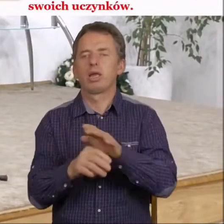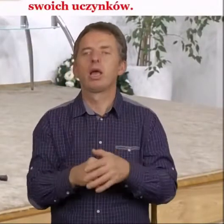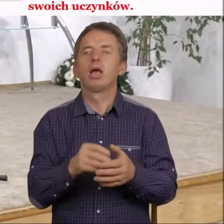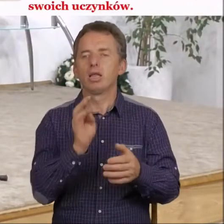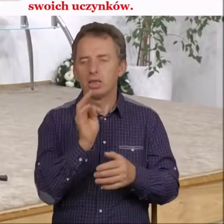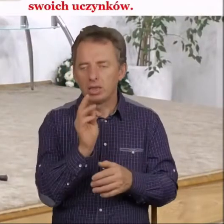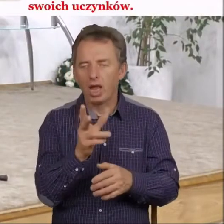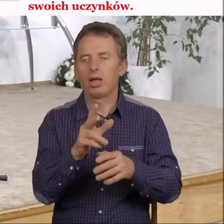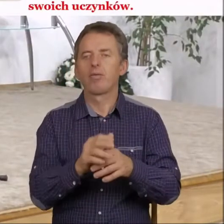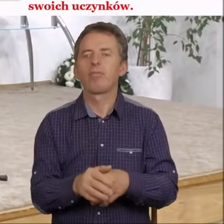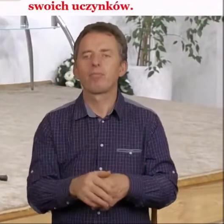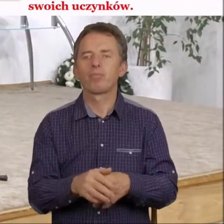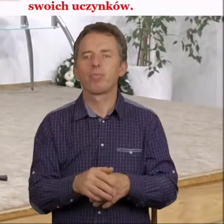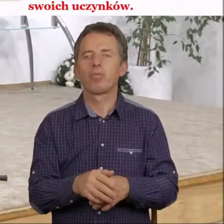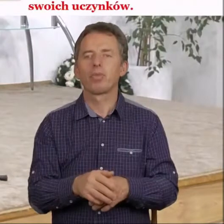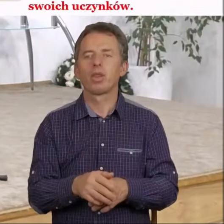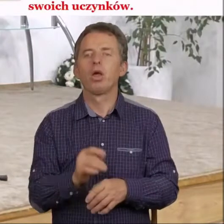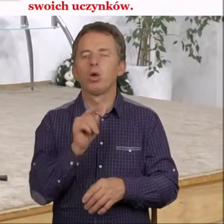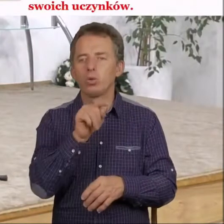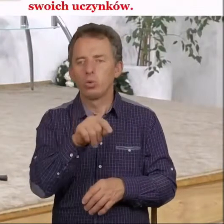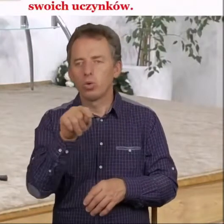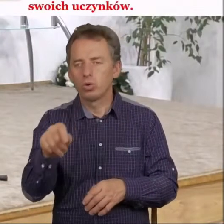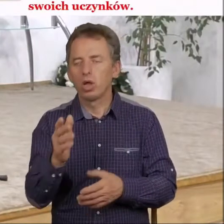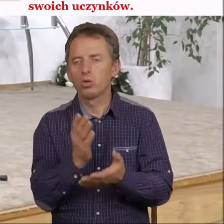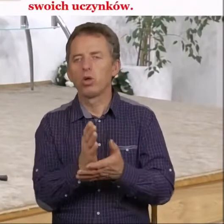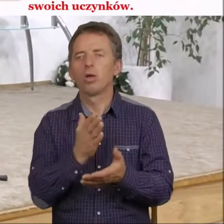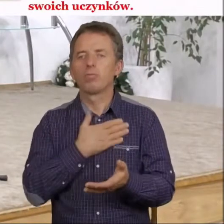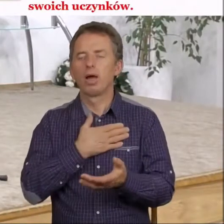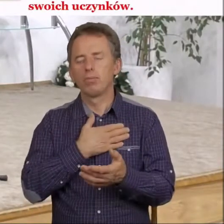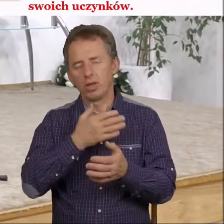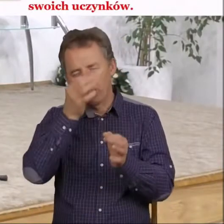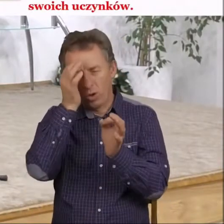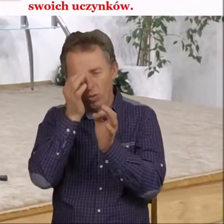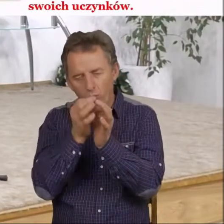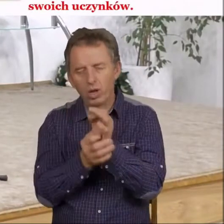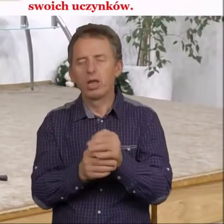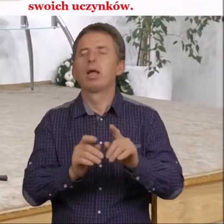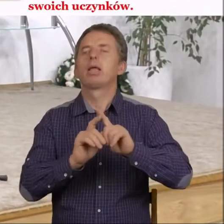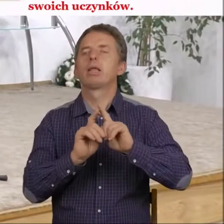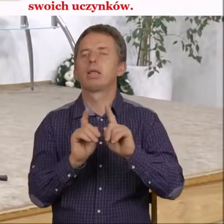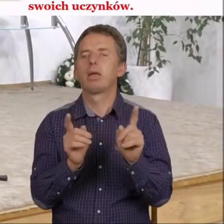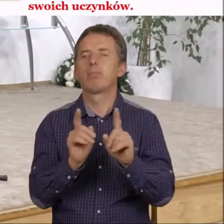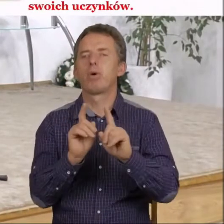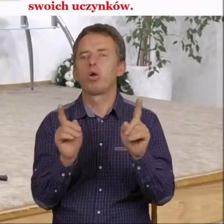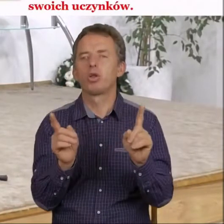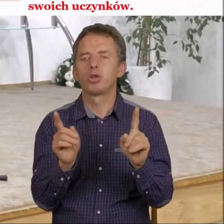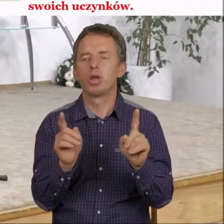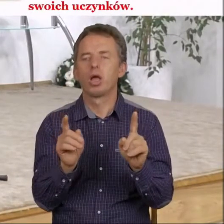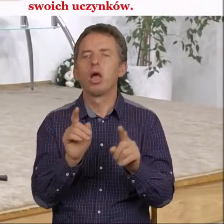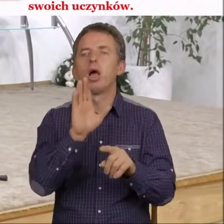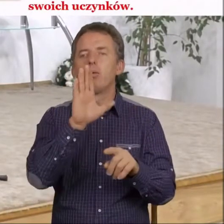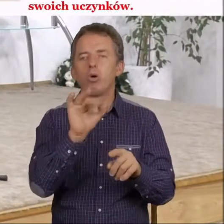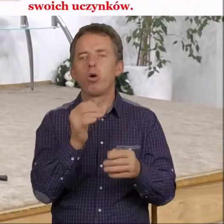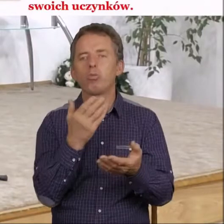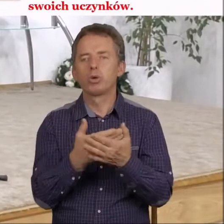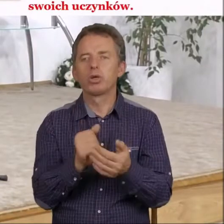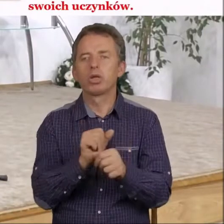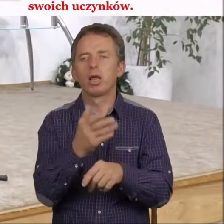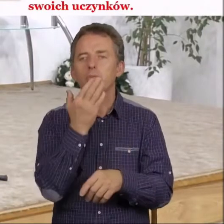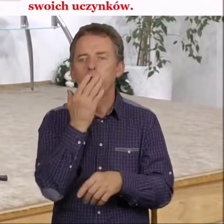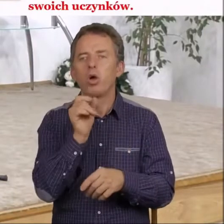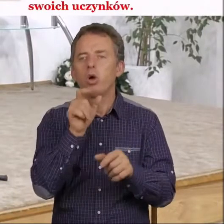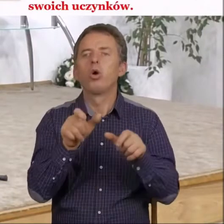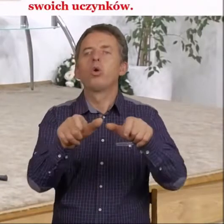Tak, no tutaj już mamy ewidentnie język symboliczny, prawda? Bo przecież jest mowa o